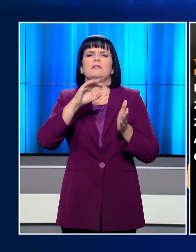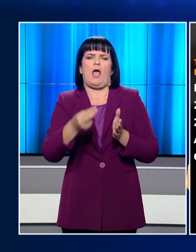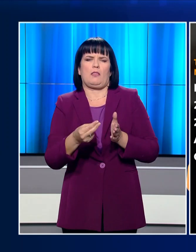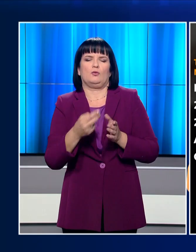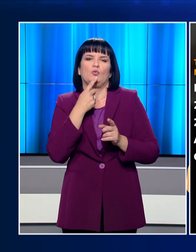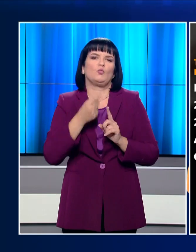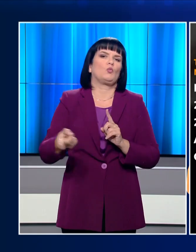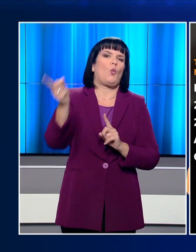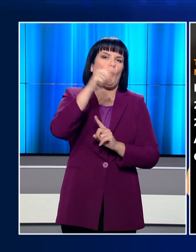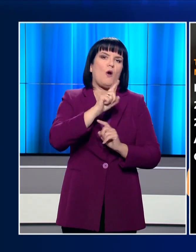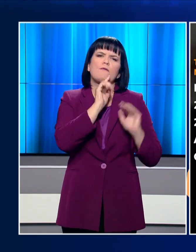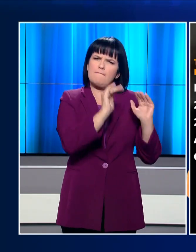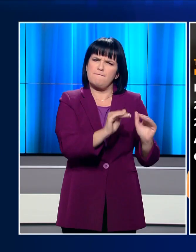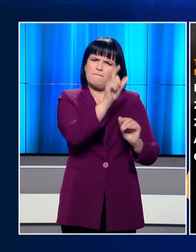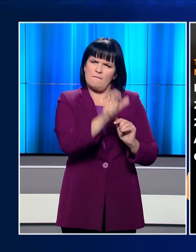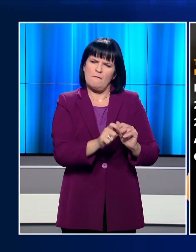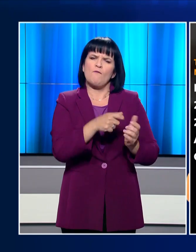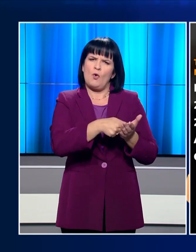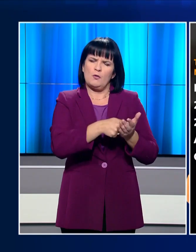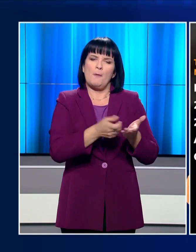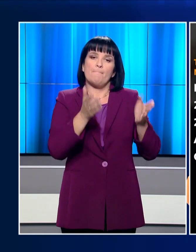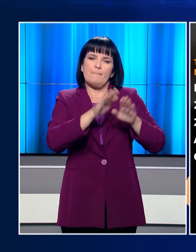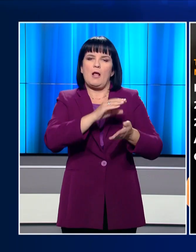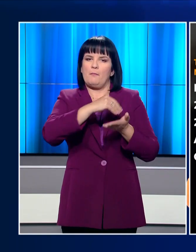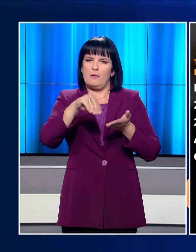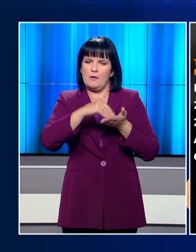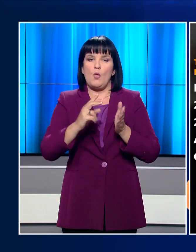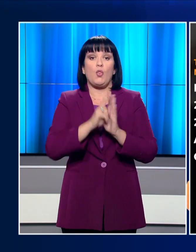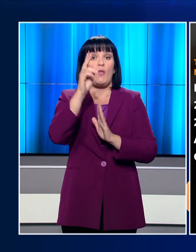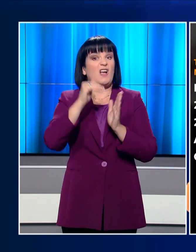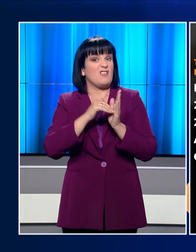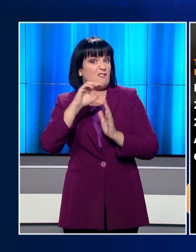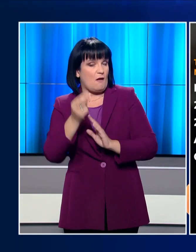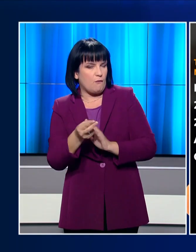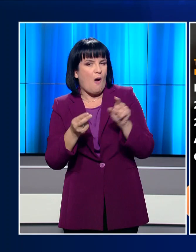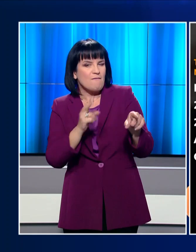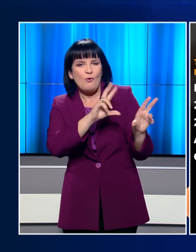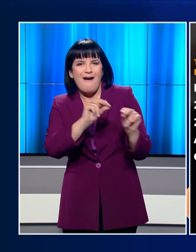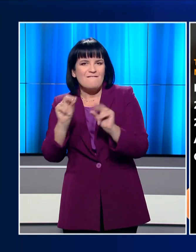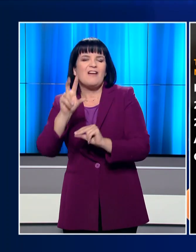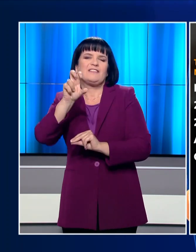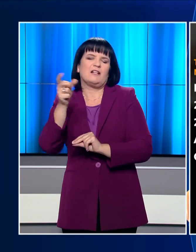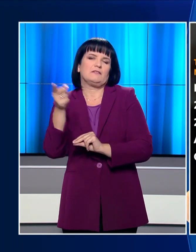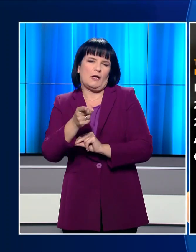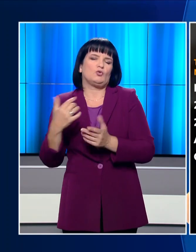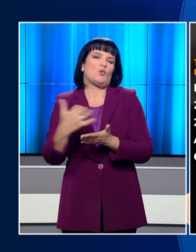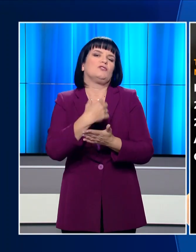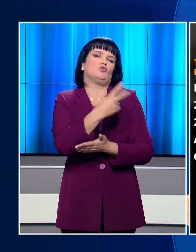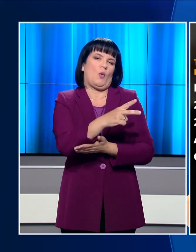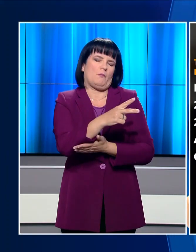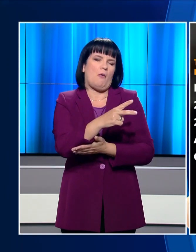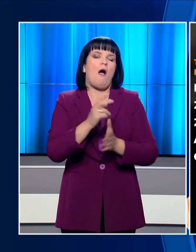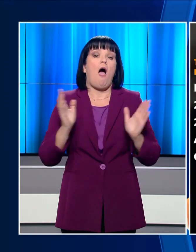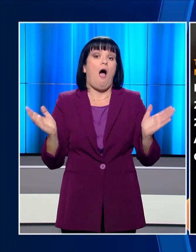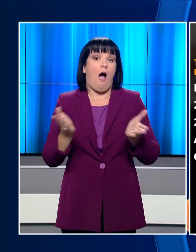Του χρόνου ο ίδιος φορολογουμένος θα πρέπει να καλύψει με πλαστικό χρήμα 12.000 ευρώ που αντιστοιχεί στο 30% του εισοδήματός του.